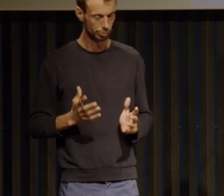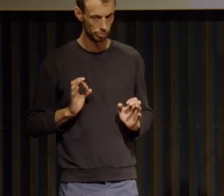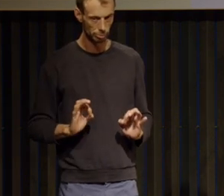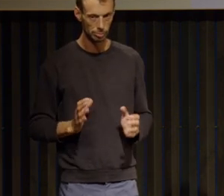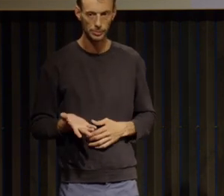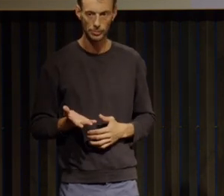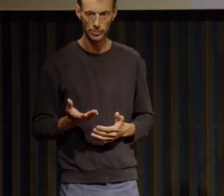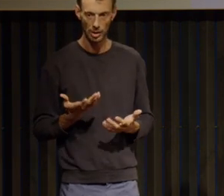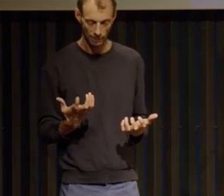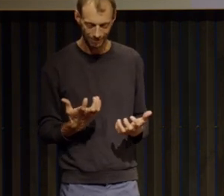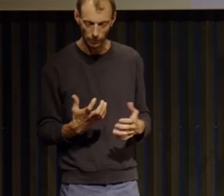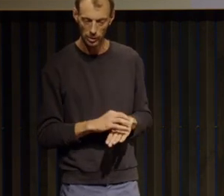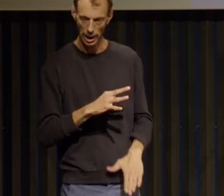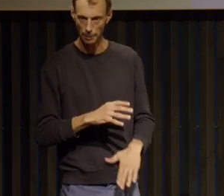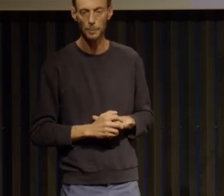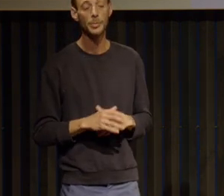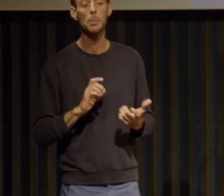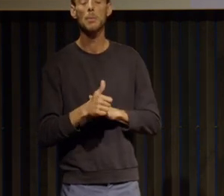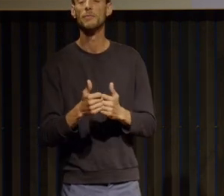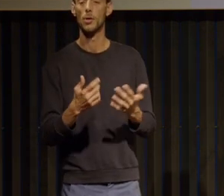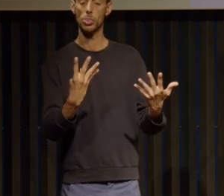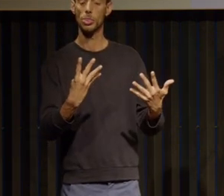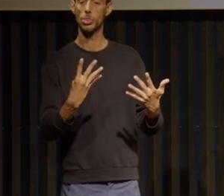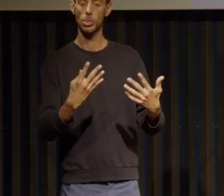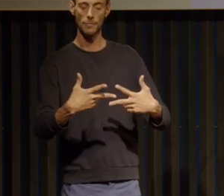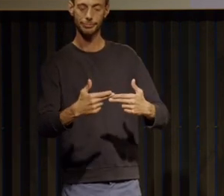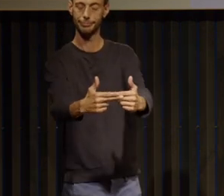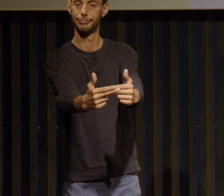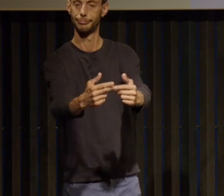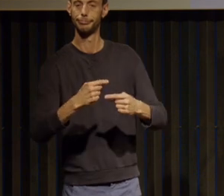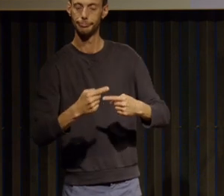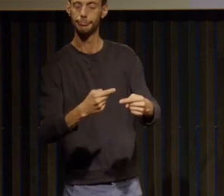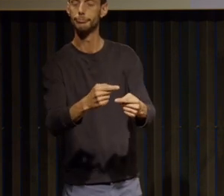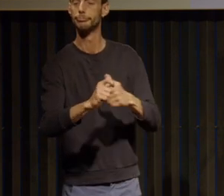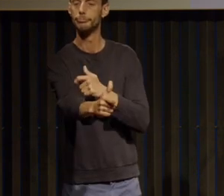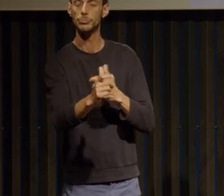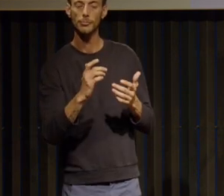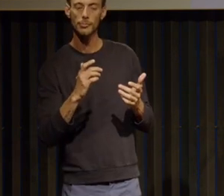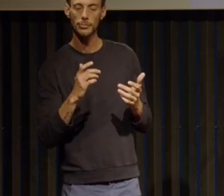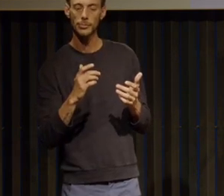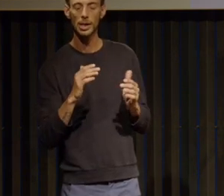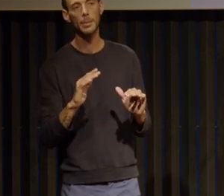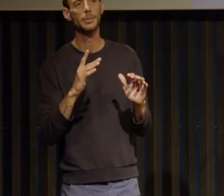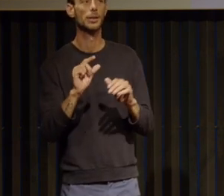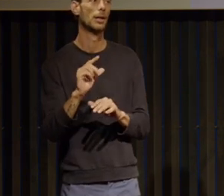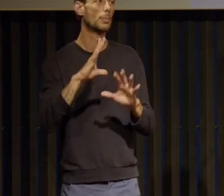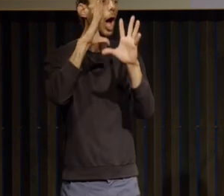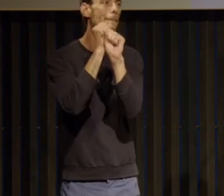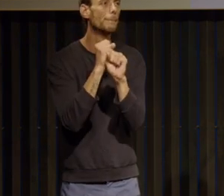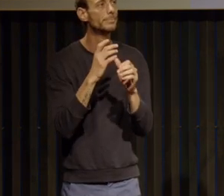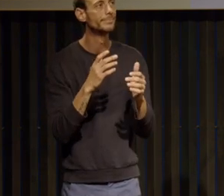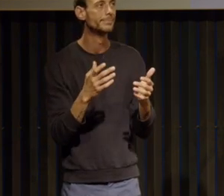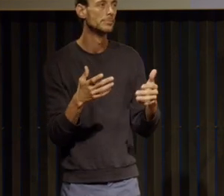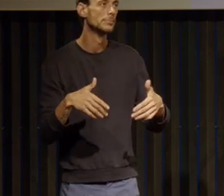et ensuite les étapes donc les neuf autres étapes on va dire même si c'est un peu grossier de le formuler comme ça mais